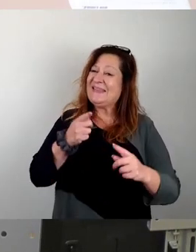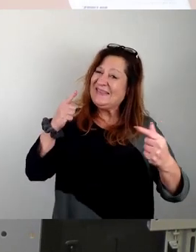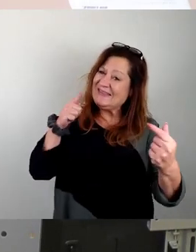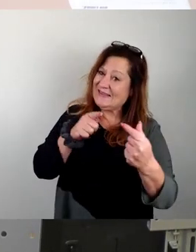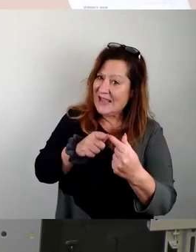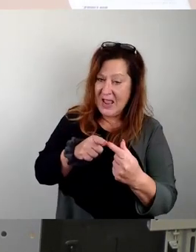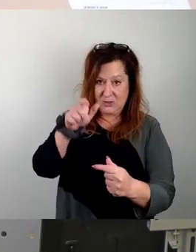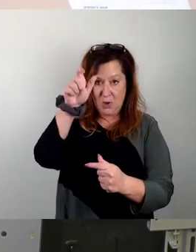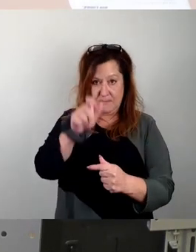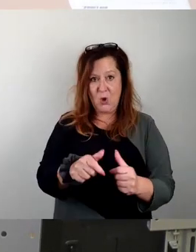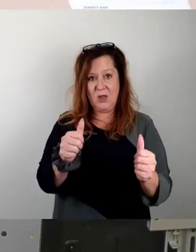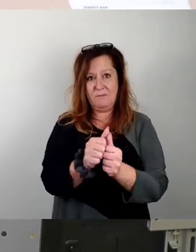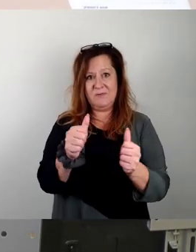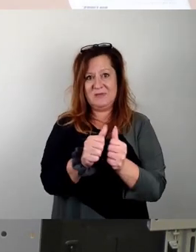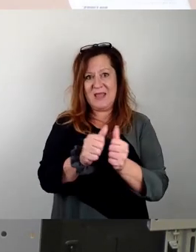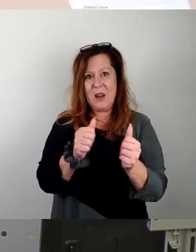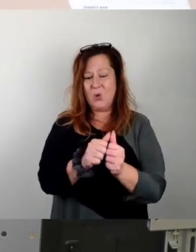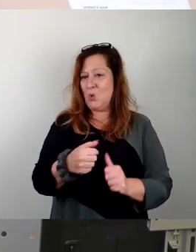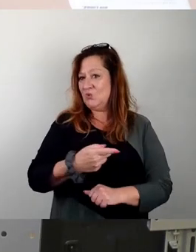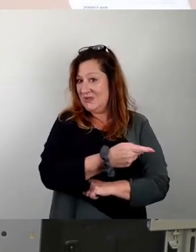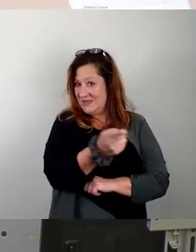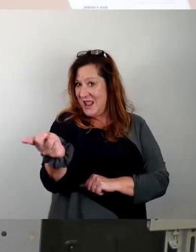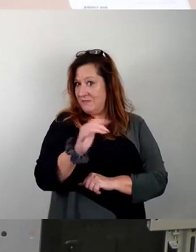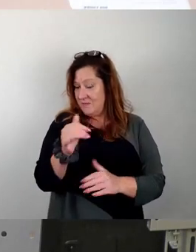vielen, auch von Ihnen, immer wieder gefordert wird. Danke.